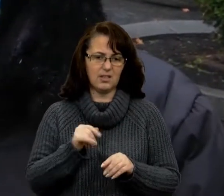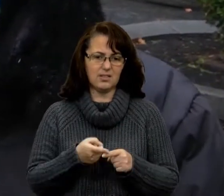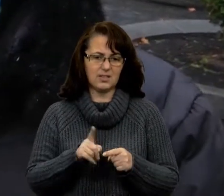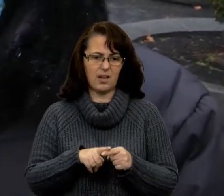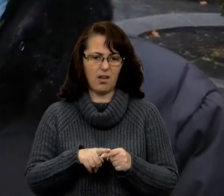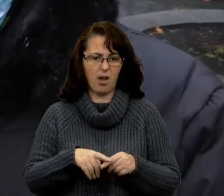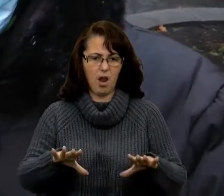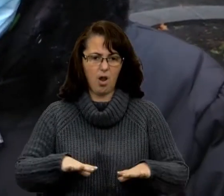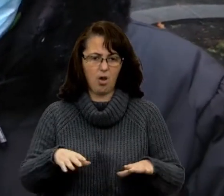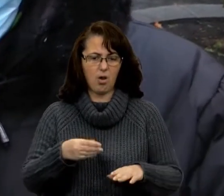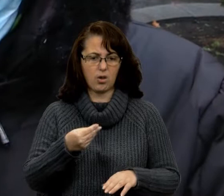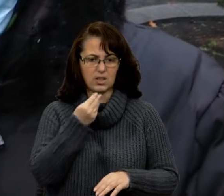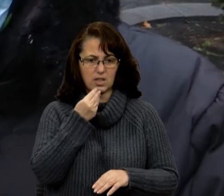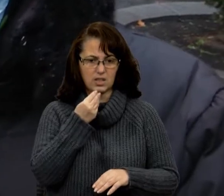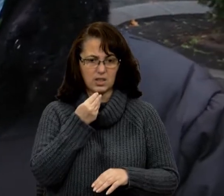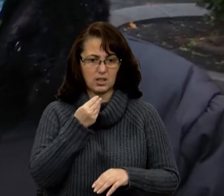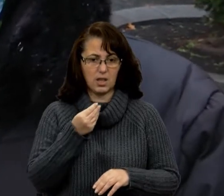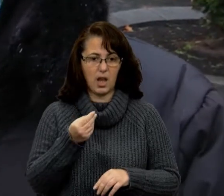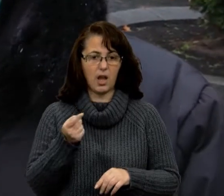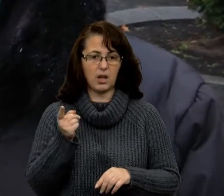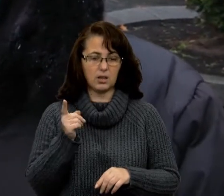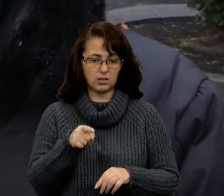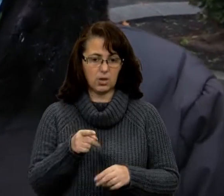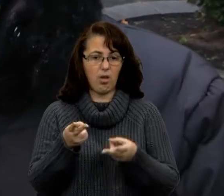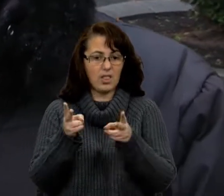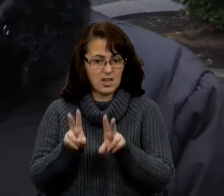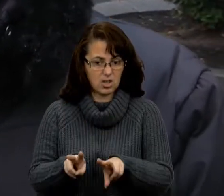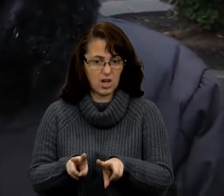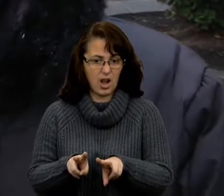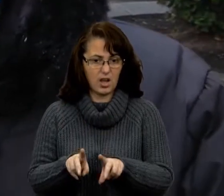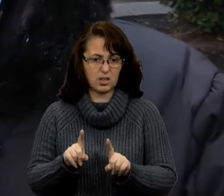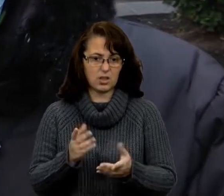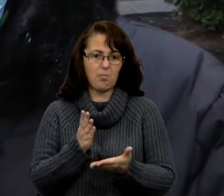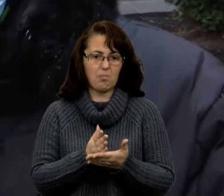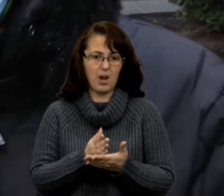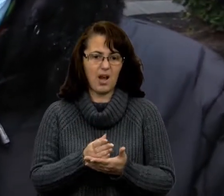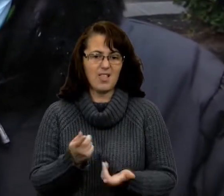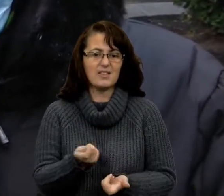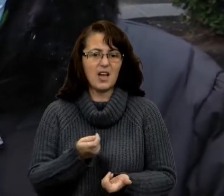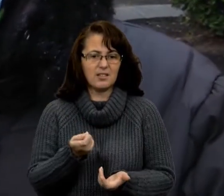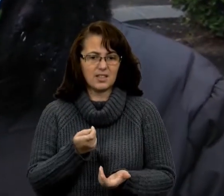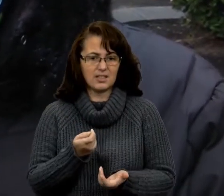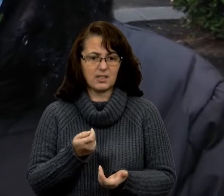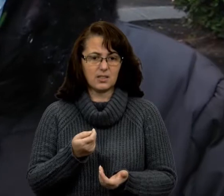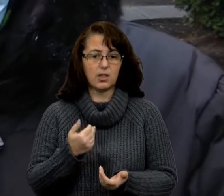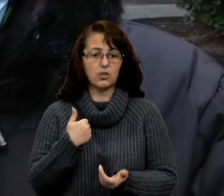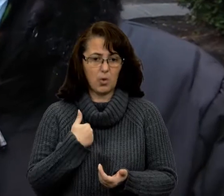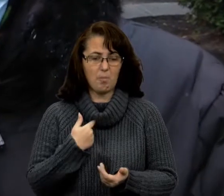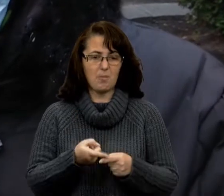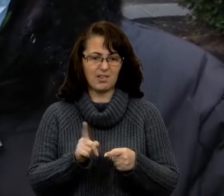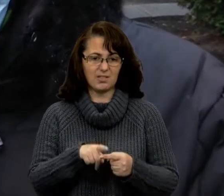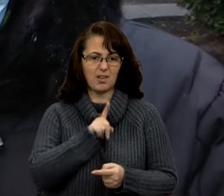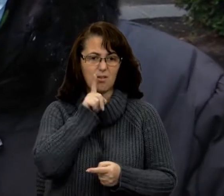їли. То то так лишали, щоб мали на насінні, але ми той горошок